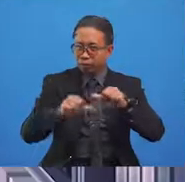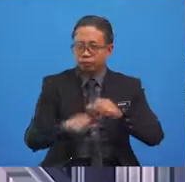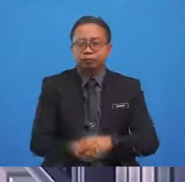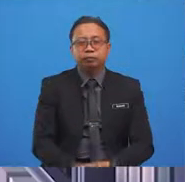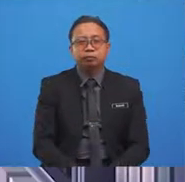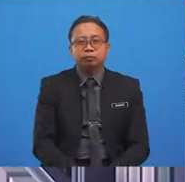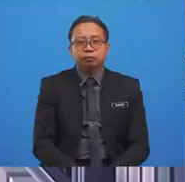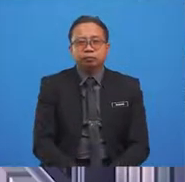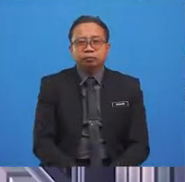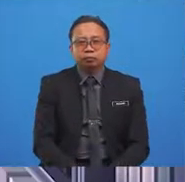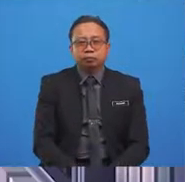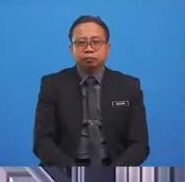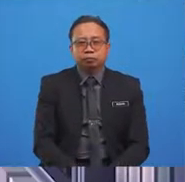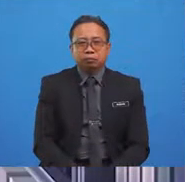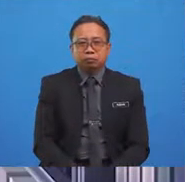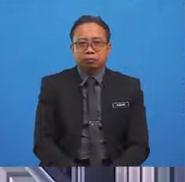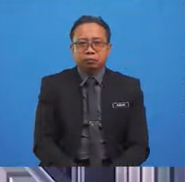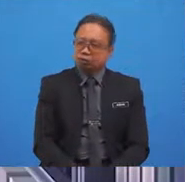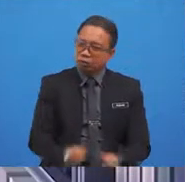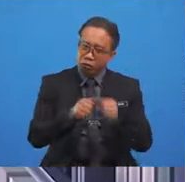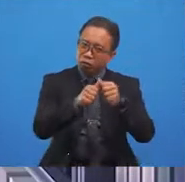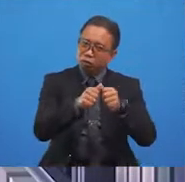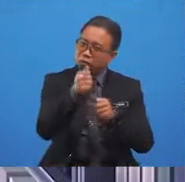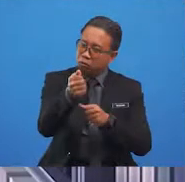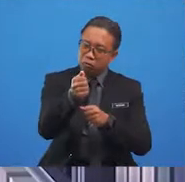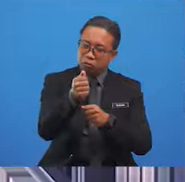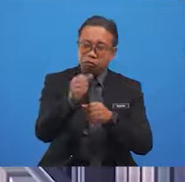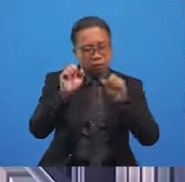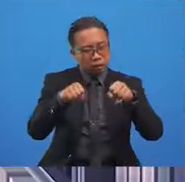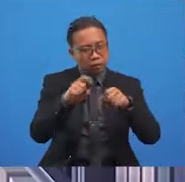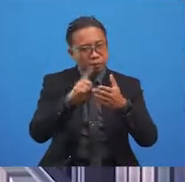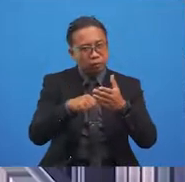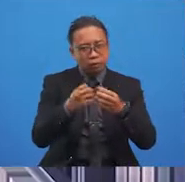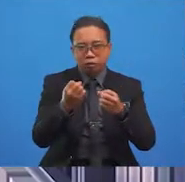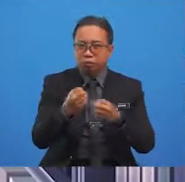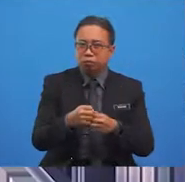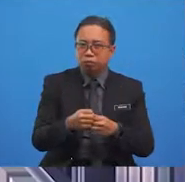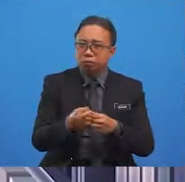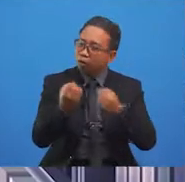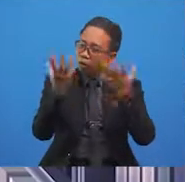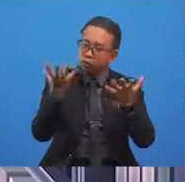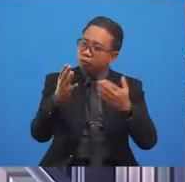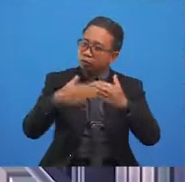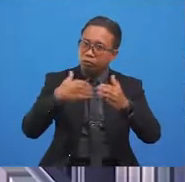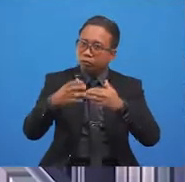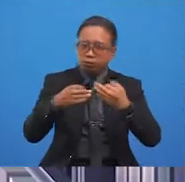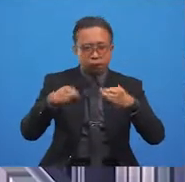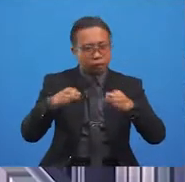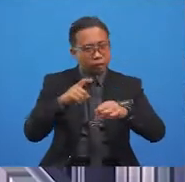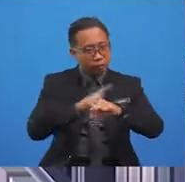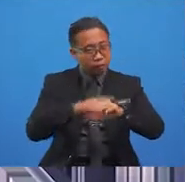Well, I think it is absolutely fine, YOLO. We can have as many free time